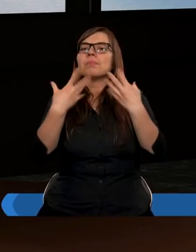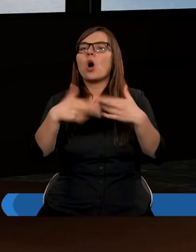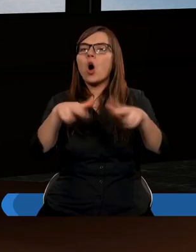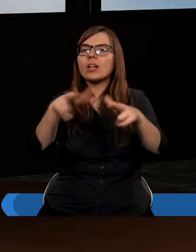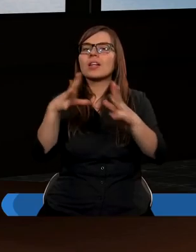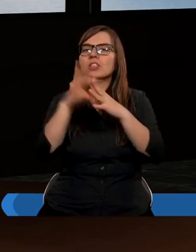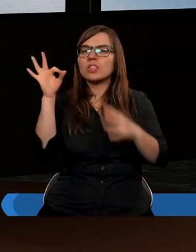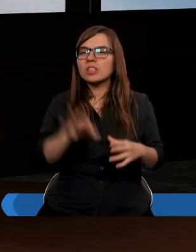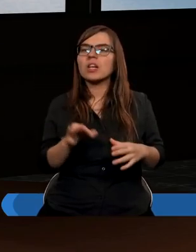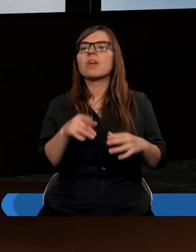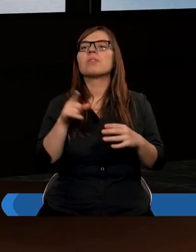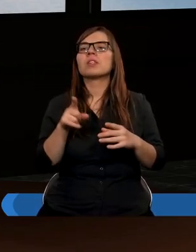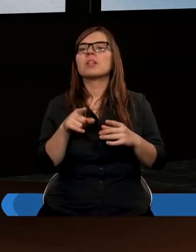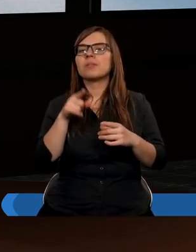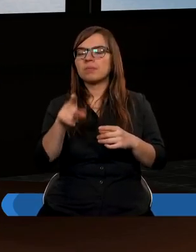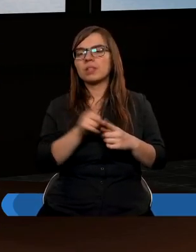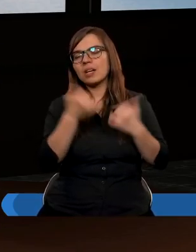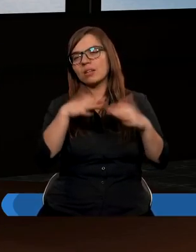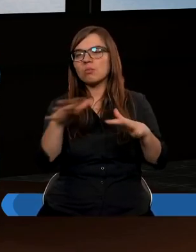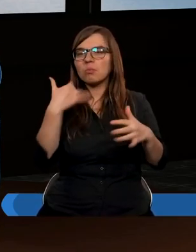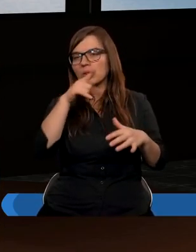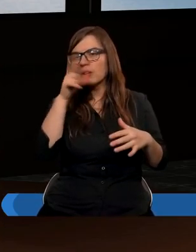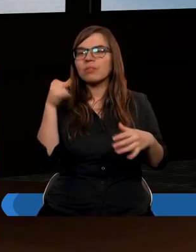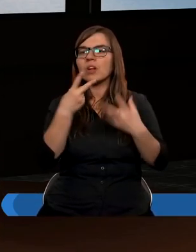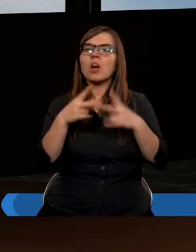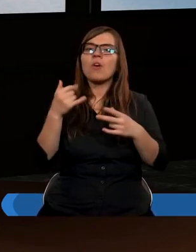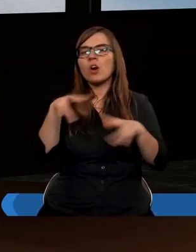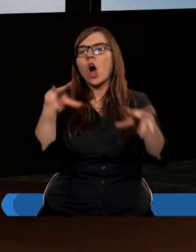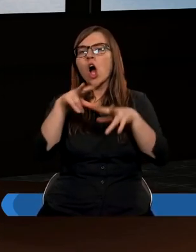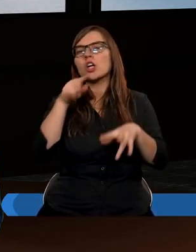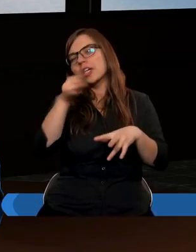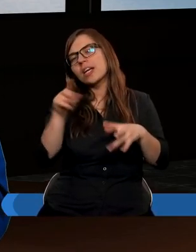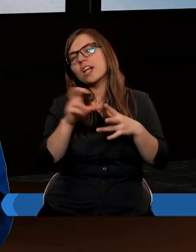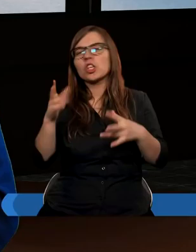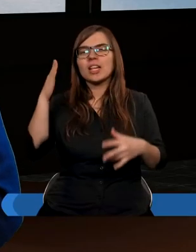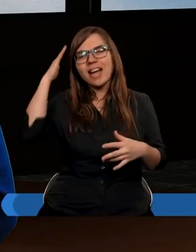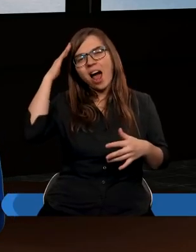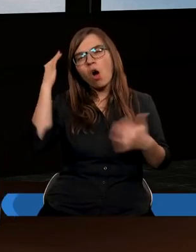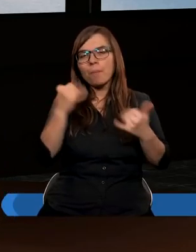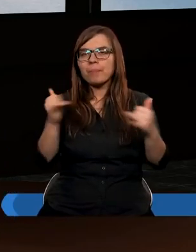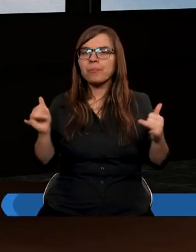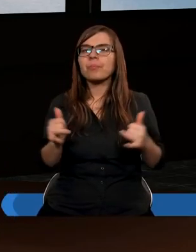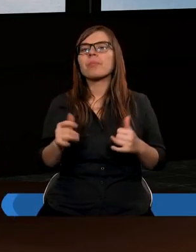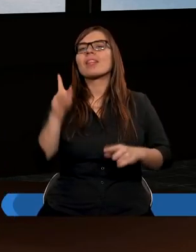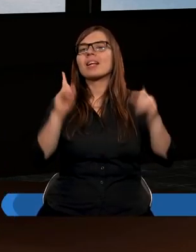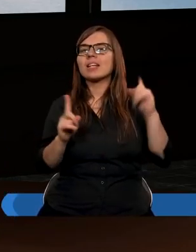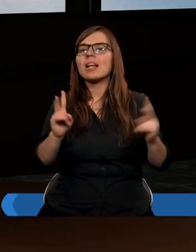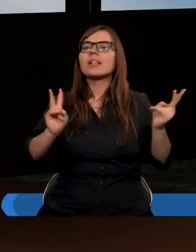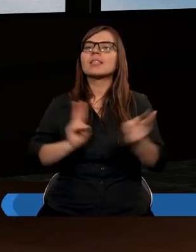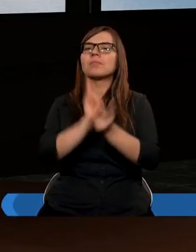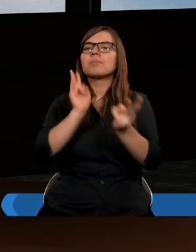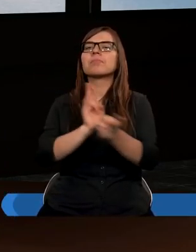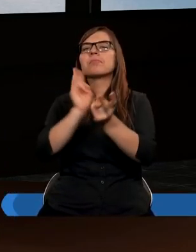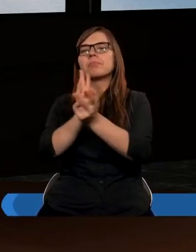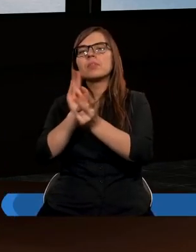różnych sporach, tak jeżdżę, czasami tak z wizytą, odwiedzam rodzinę czy znajomych i czasami spotykam się